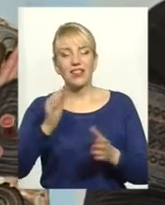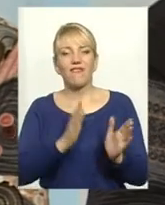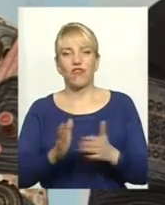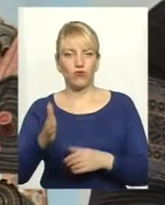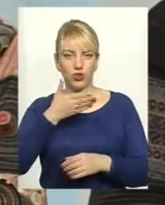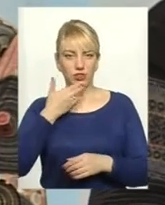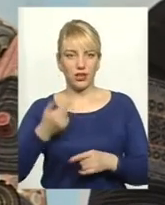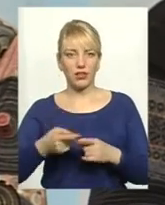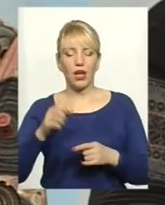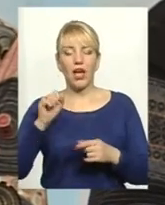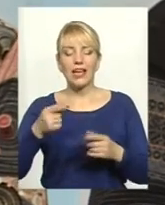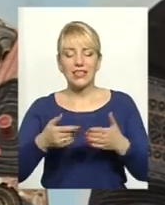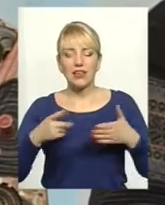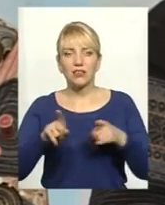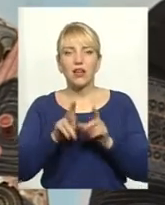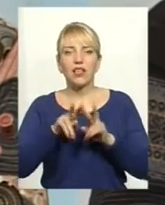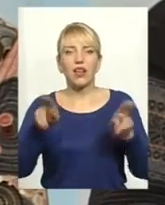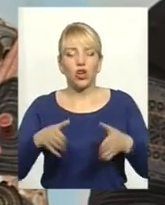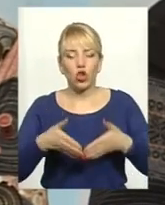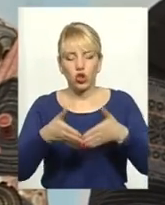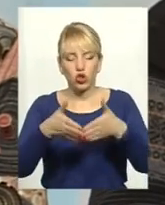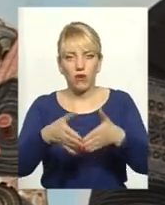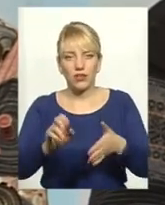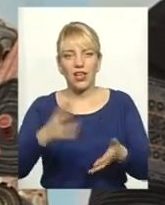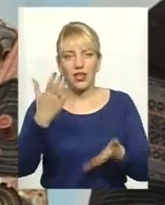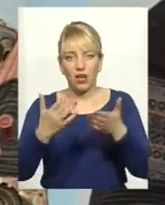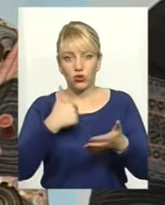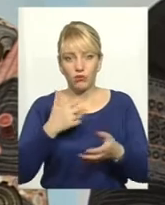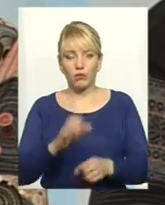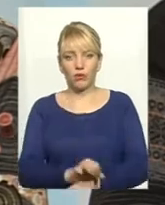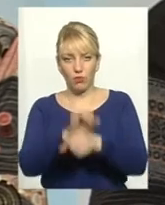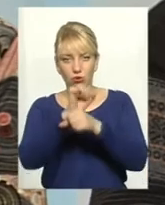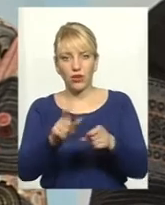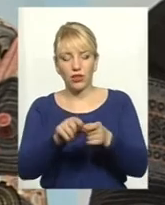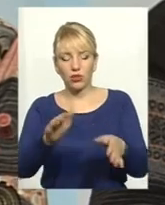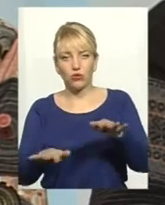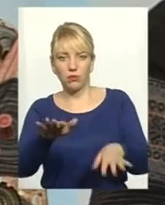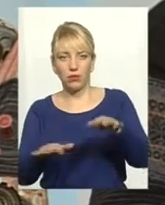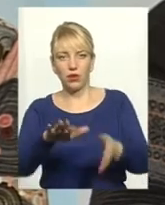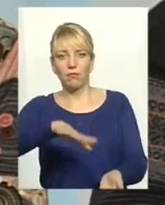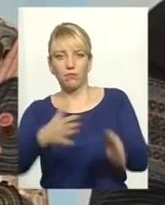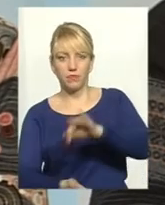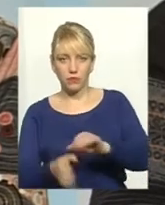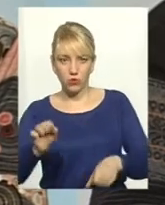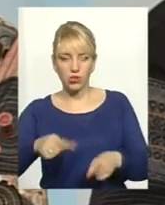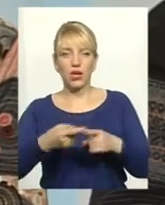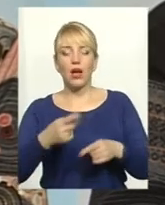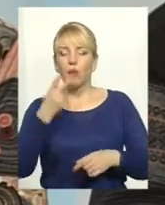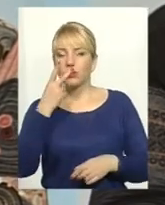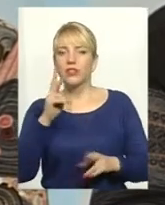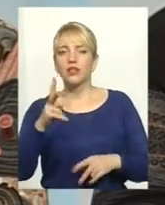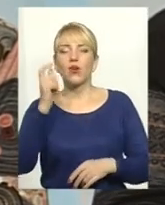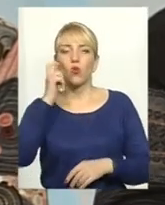що вона може просто перекинутися, і на наших плечах сюди зайде агресор. Але з другої сторони, коли дивишся, як ті керманищі сьогодні керують, як та